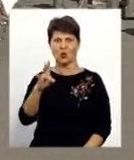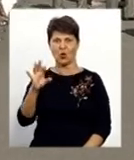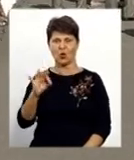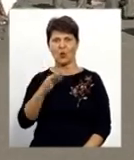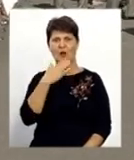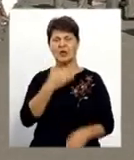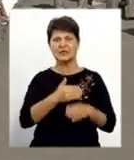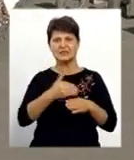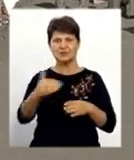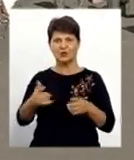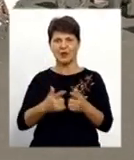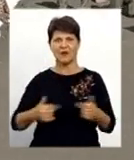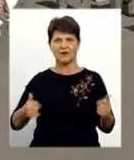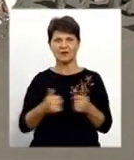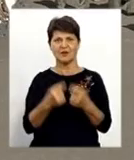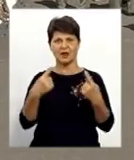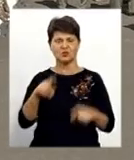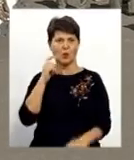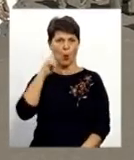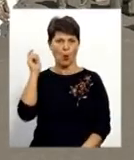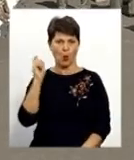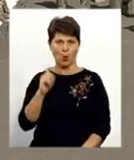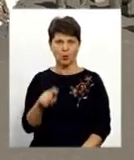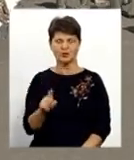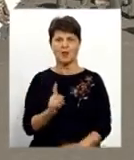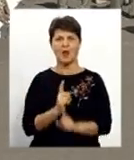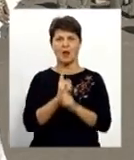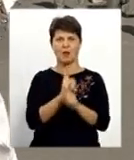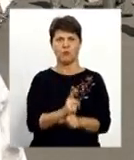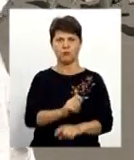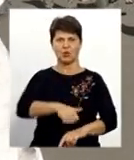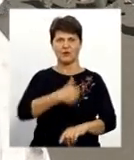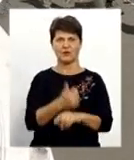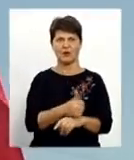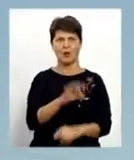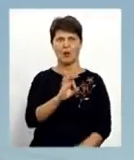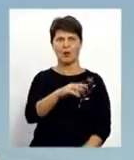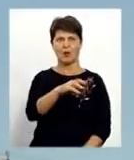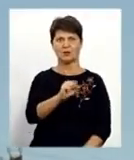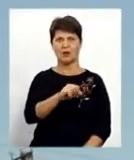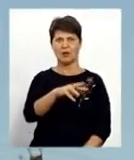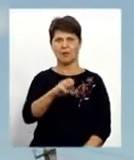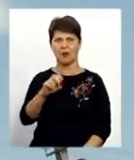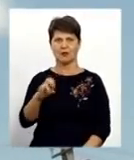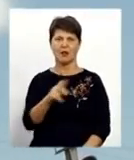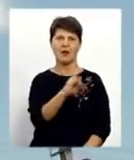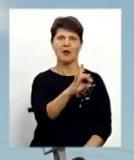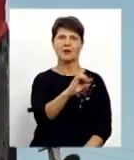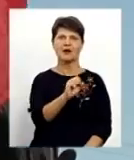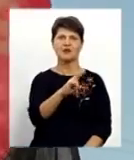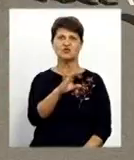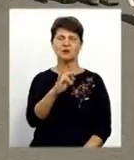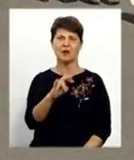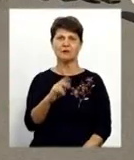у відділах іншого українського провідника отамана Кравченка на псевдо